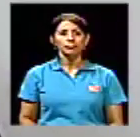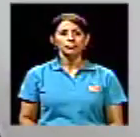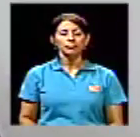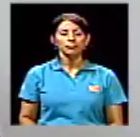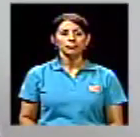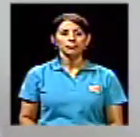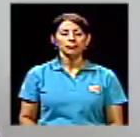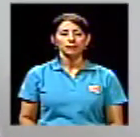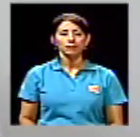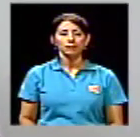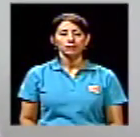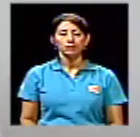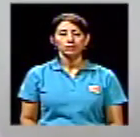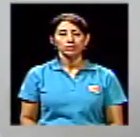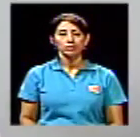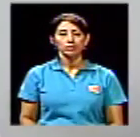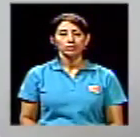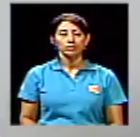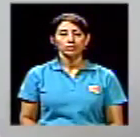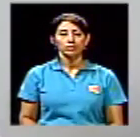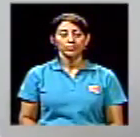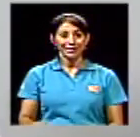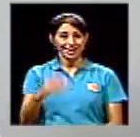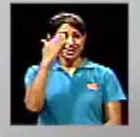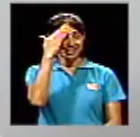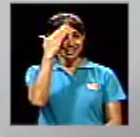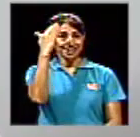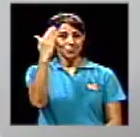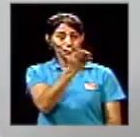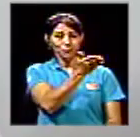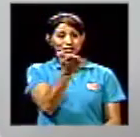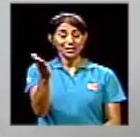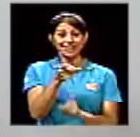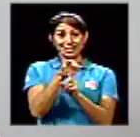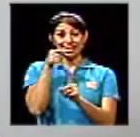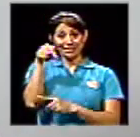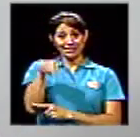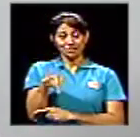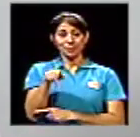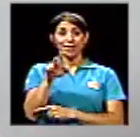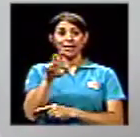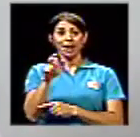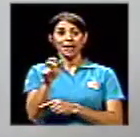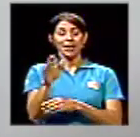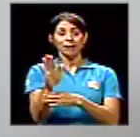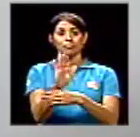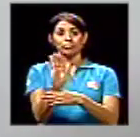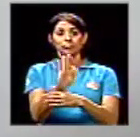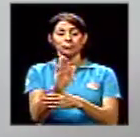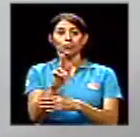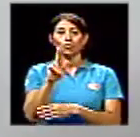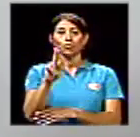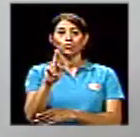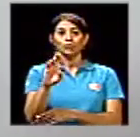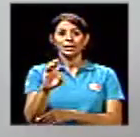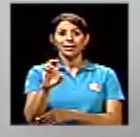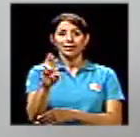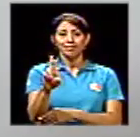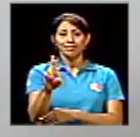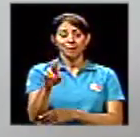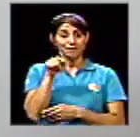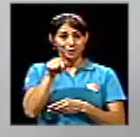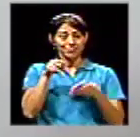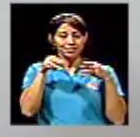Девочка-пай Les saludamos desde Canal UCR, este medio televisivo que se paga